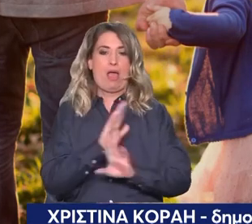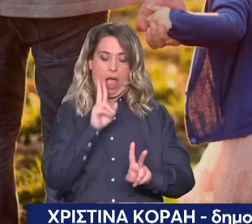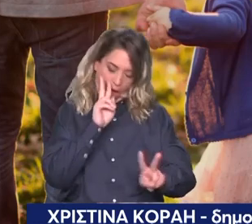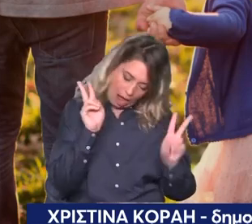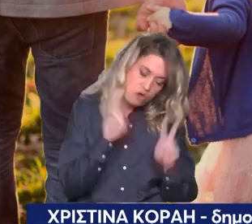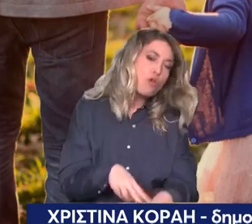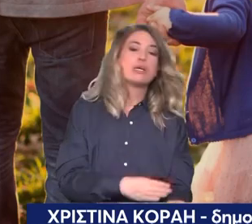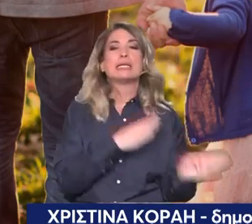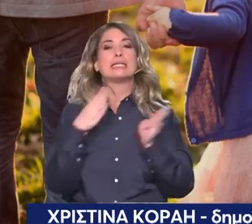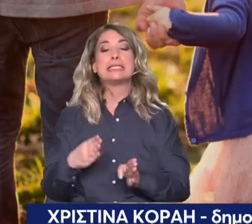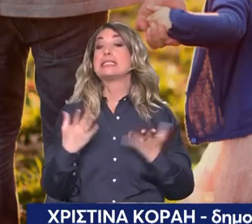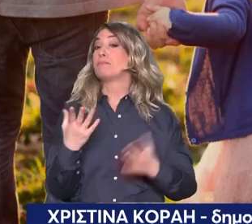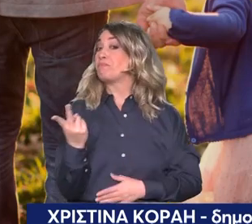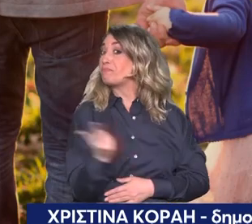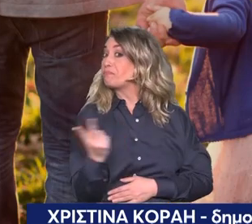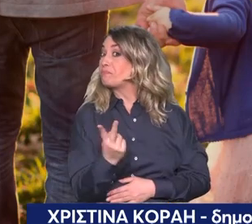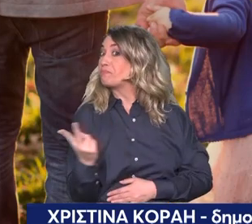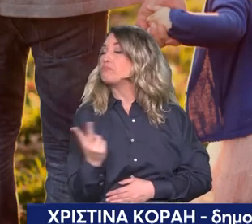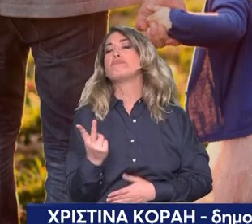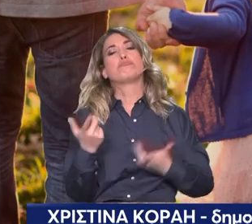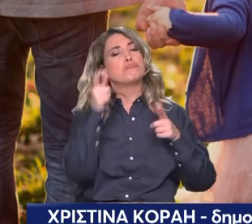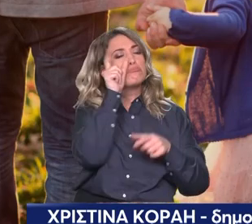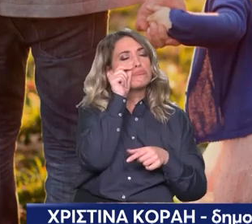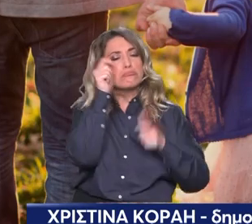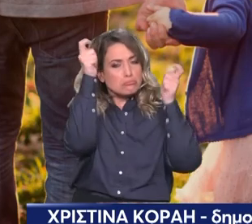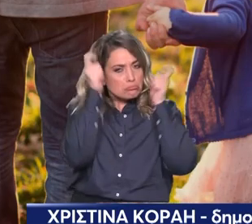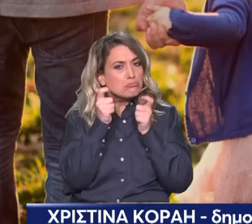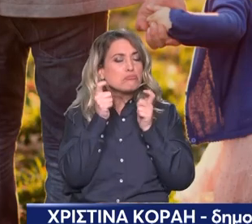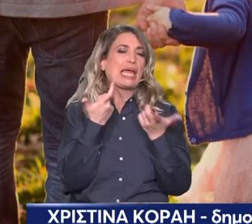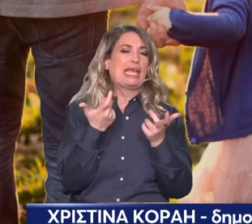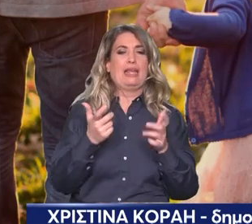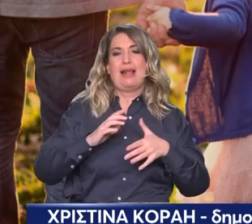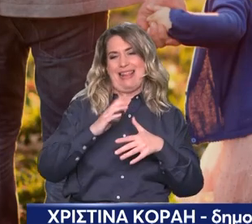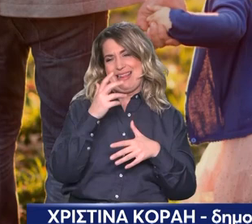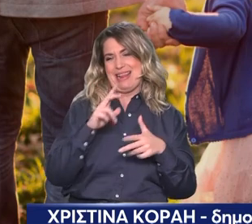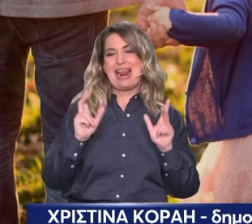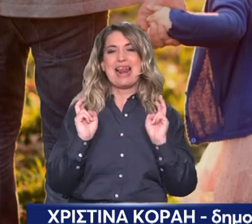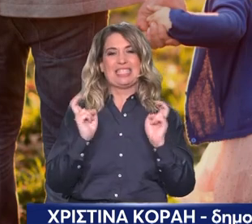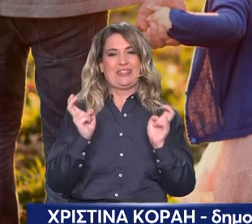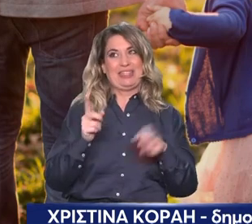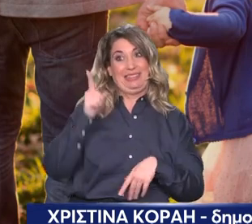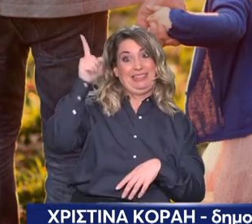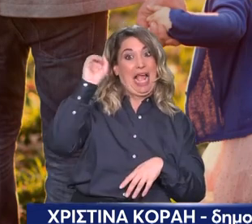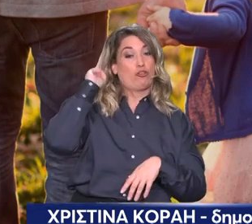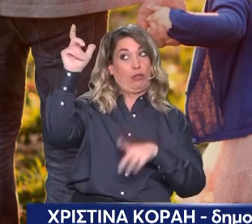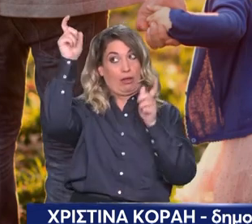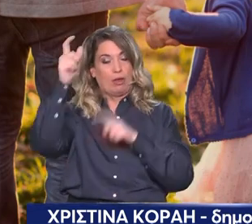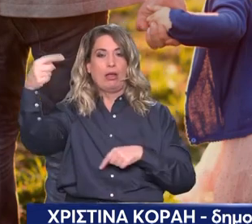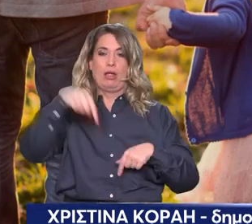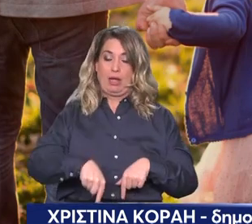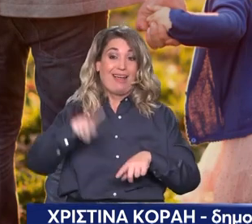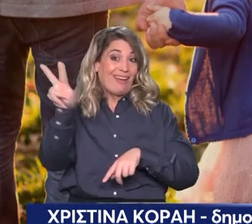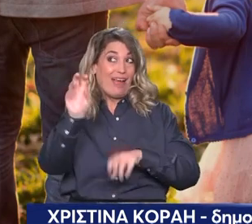ομόφυλων ζευγαριών που παντρεύτηκαν στο εξωτερικό και μάλιστα, Νίκο, αυτά τα οποία παντρεύτηκαν στο